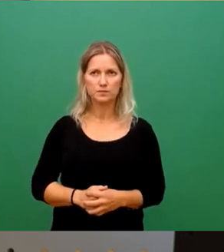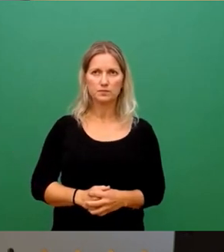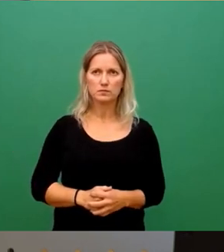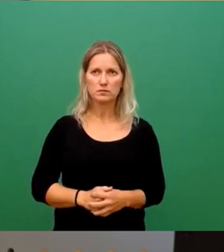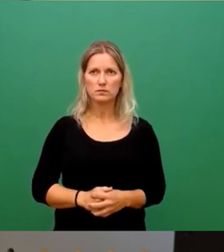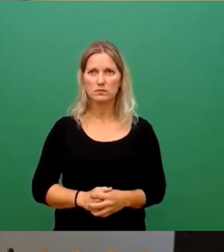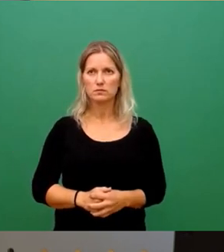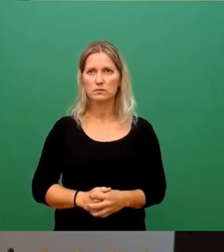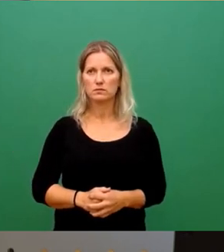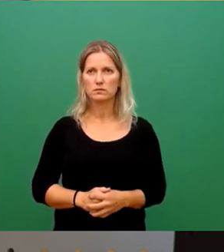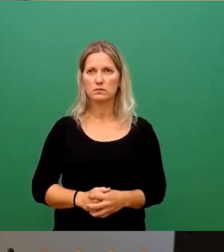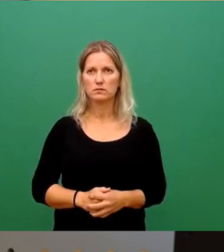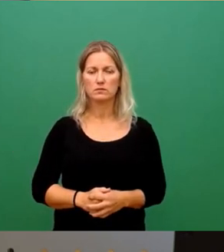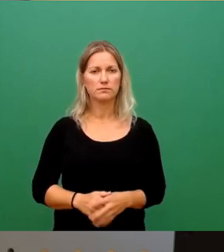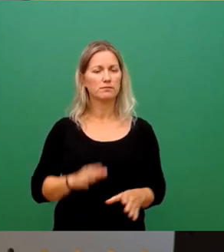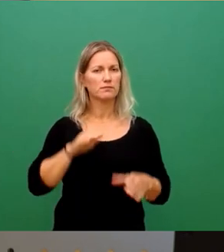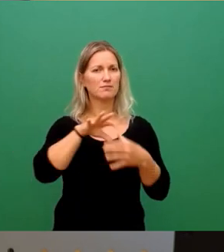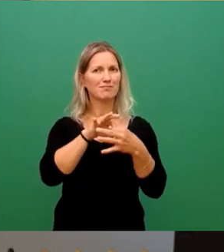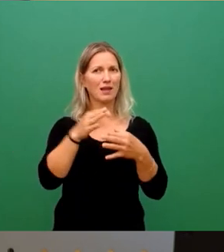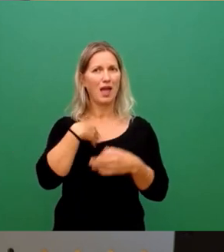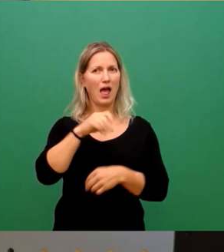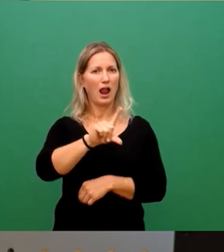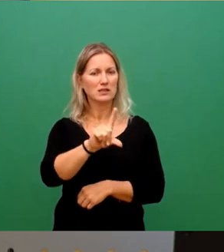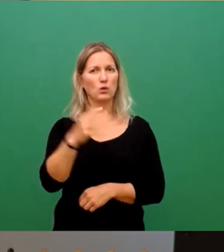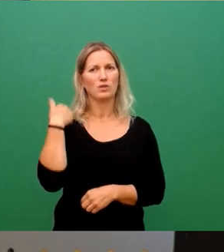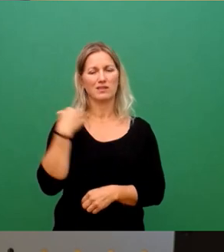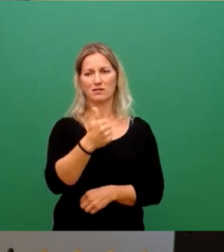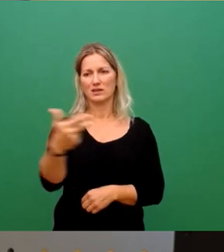Grundsätzlich noch zum Herrn Lüchte und wie viele andere jetzt schon gesagt haben,